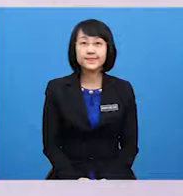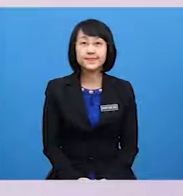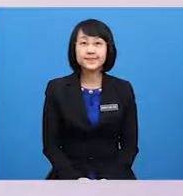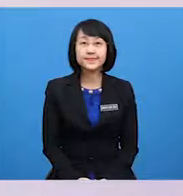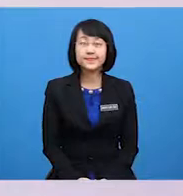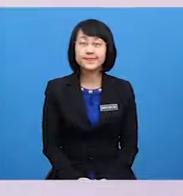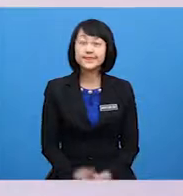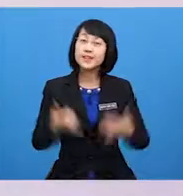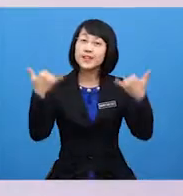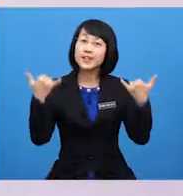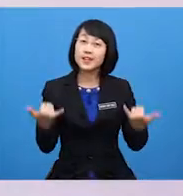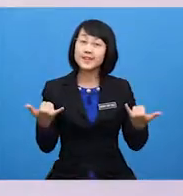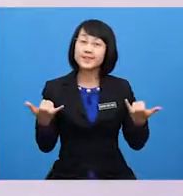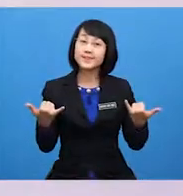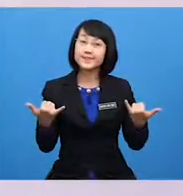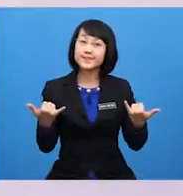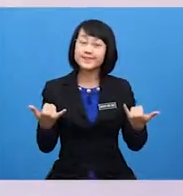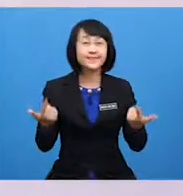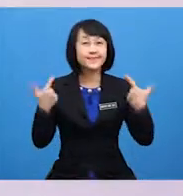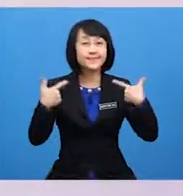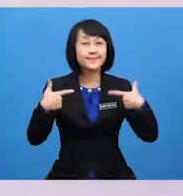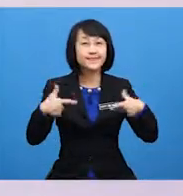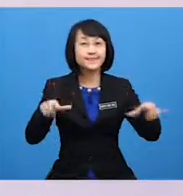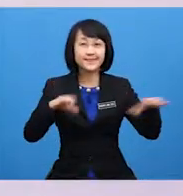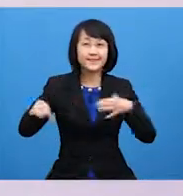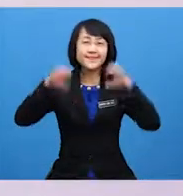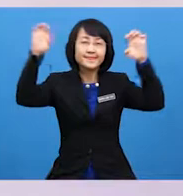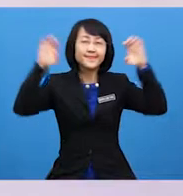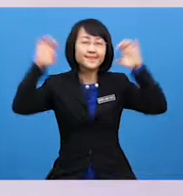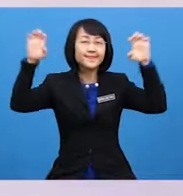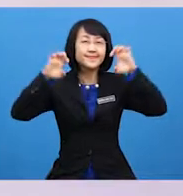Now, let's do some exercise